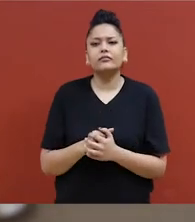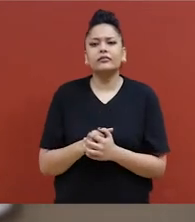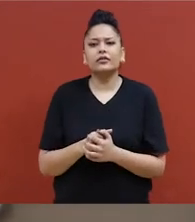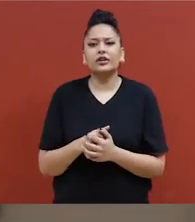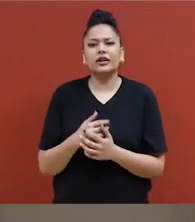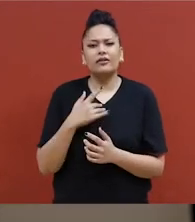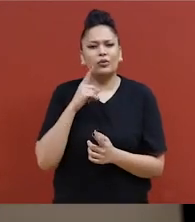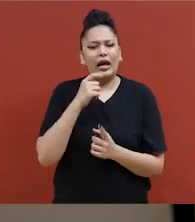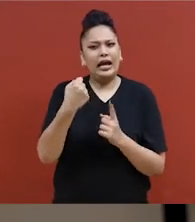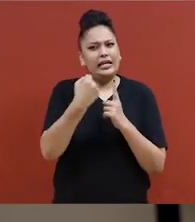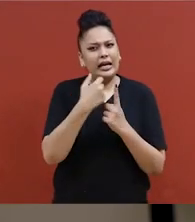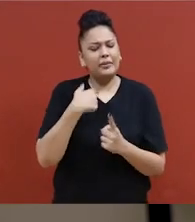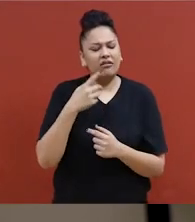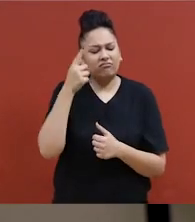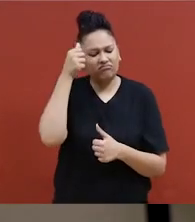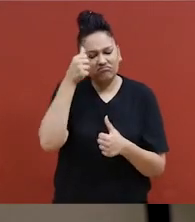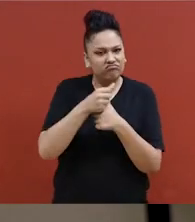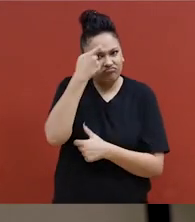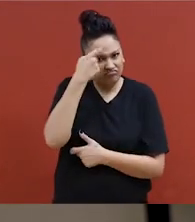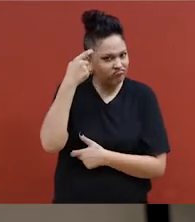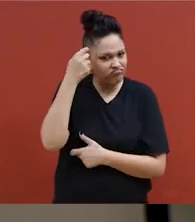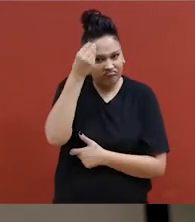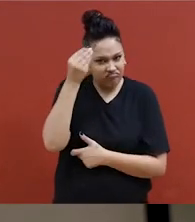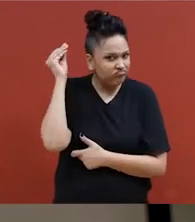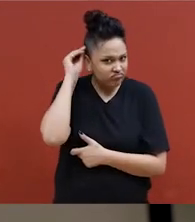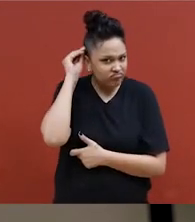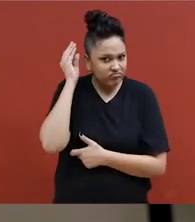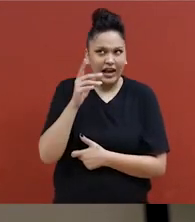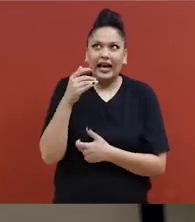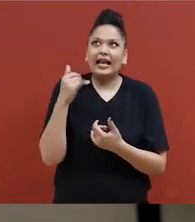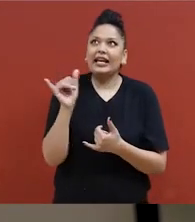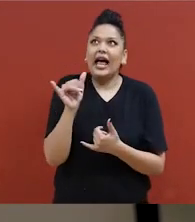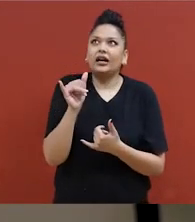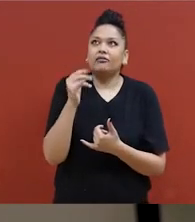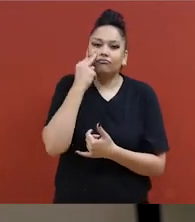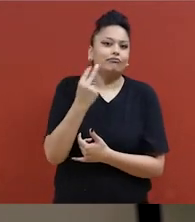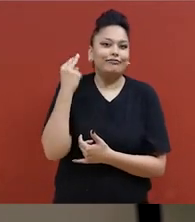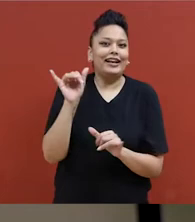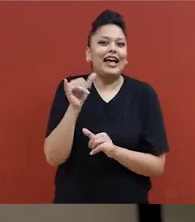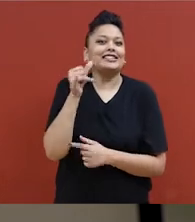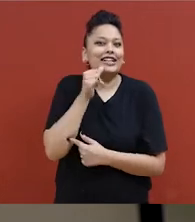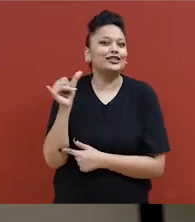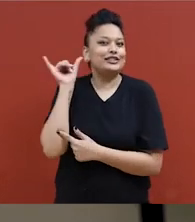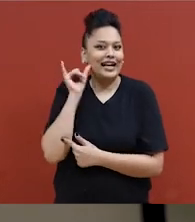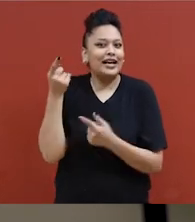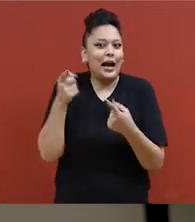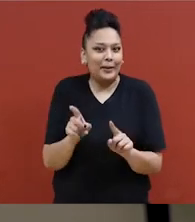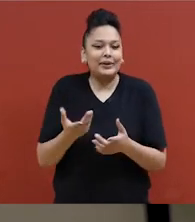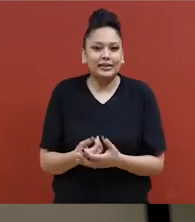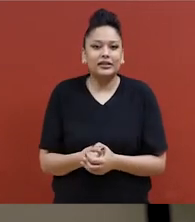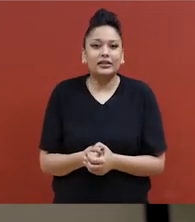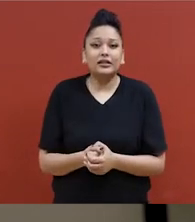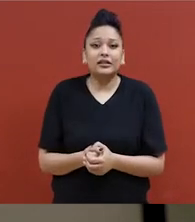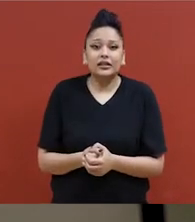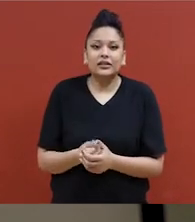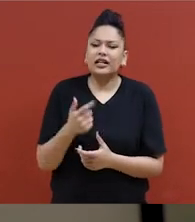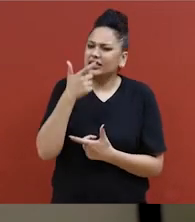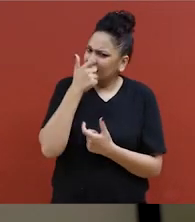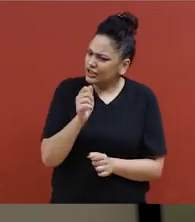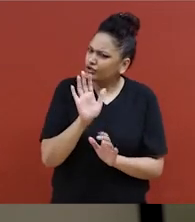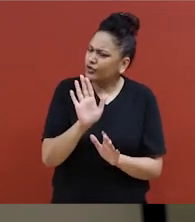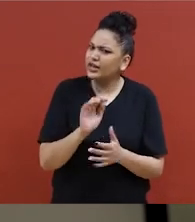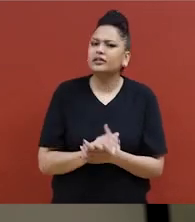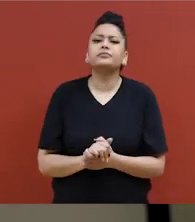Alors, merci, Katie. C'est très intéressant, n'est-ce pas? Quand on parle de nos expériences personnelles et comment on peut se sentir à vivre